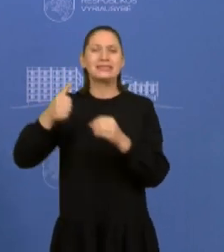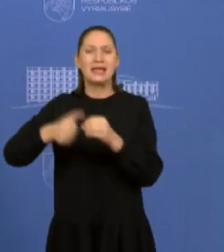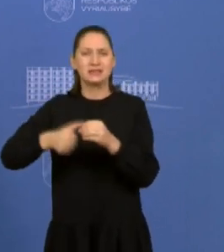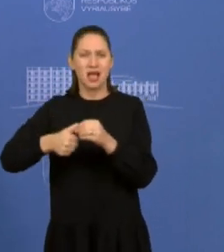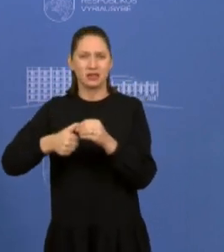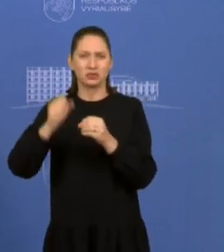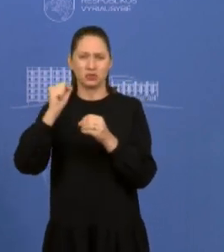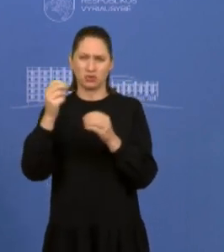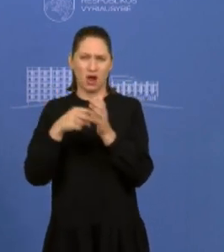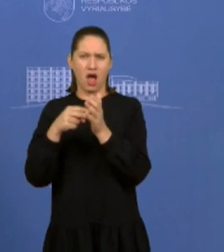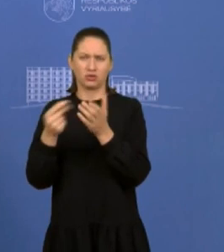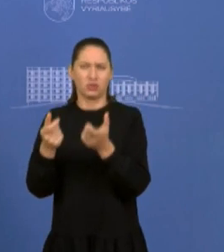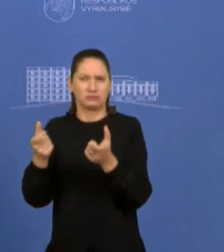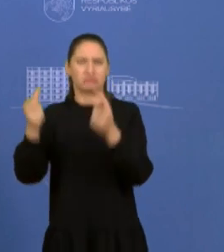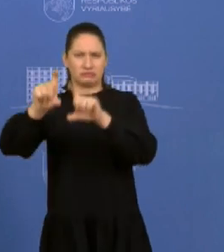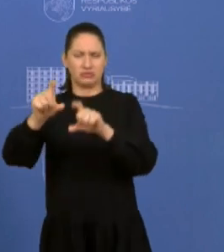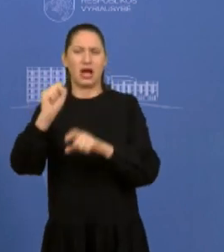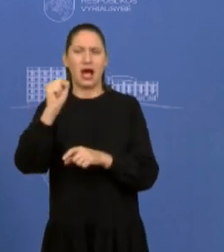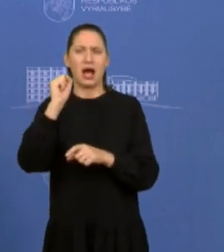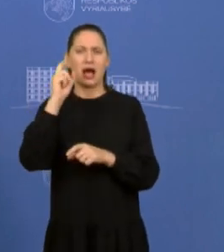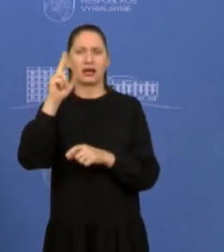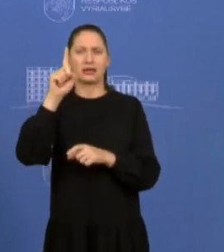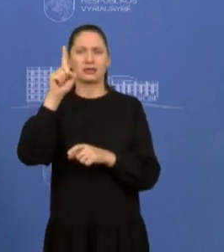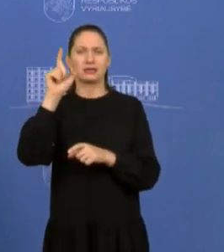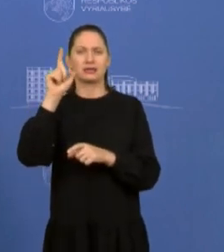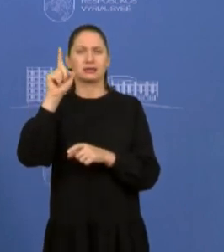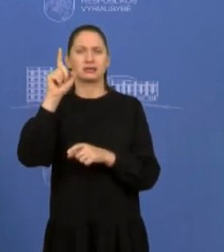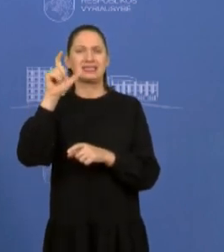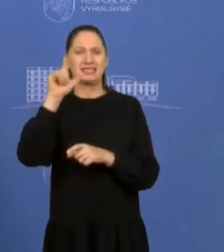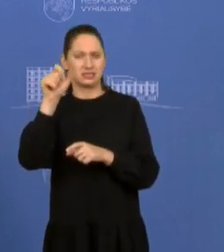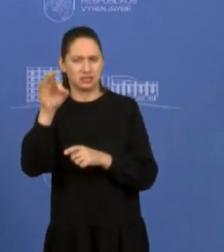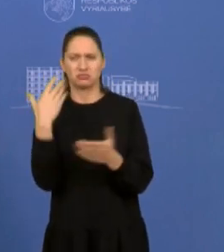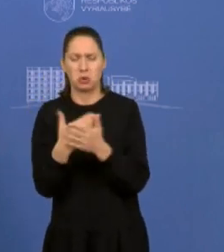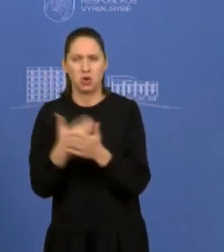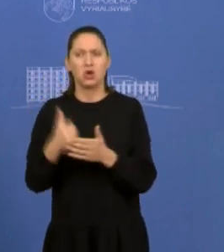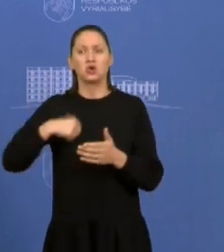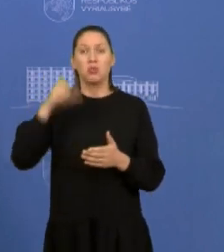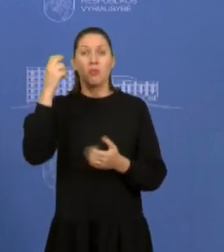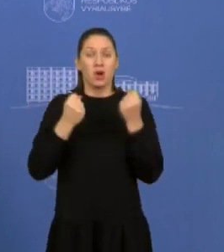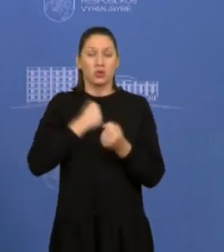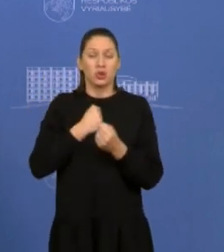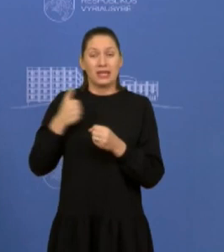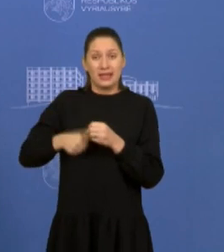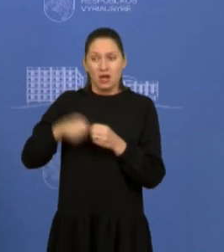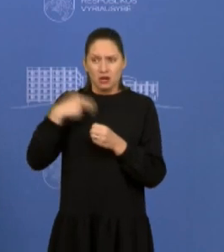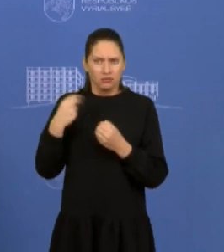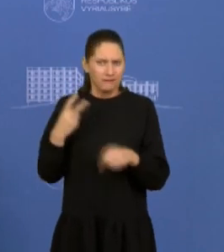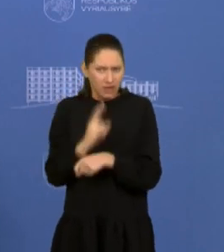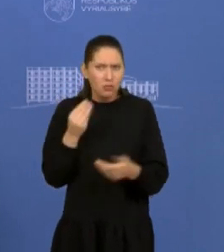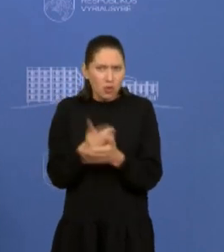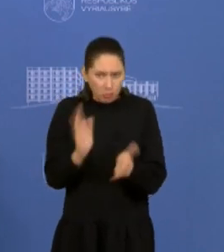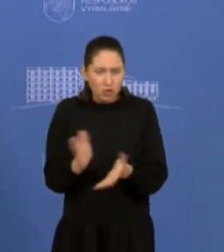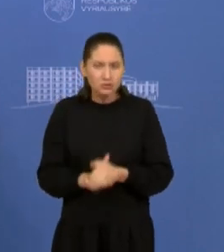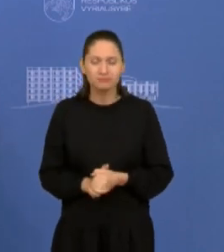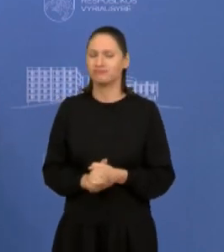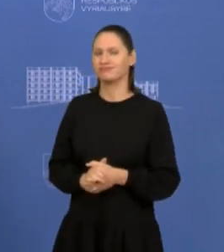didinimas? Ar čia nebus per skaudu, per didelę naštą dalį dizelinių automobilių turėtų jų? Ne, mes